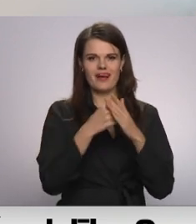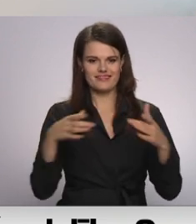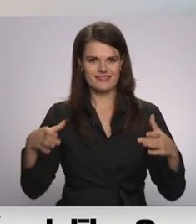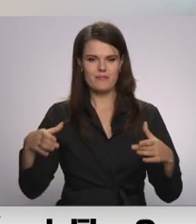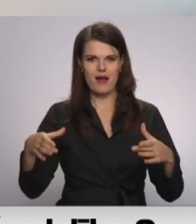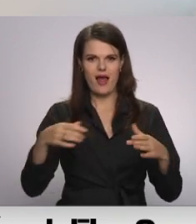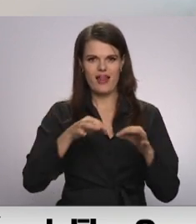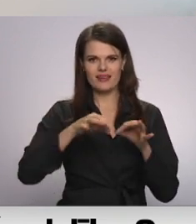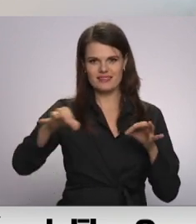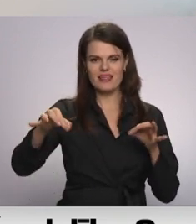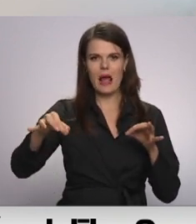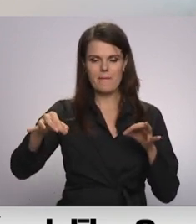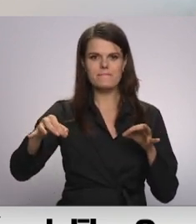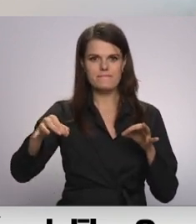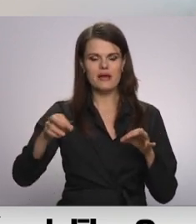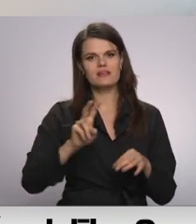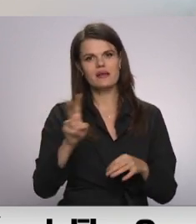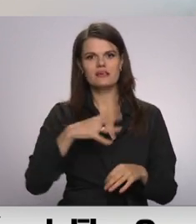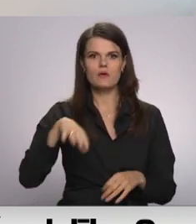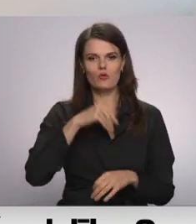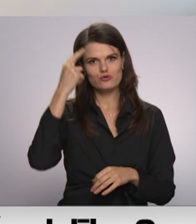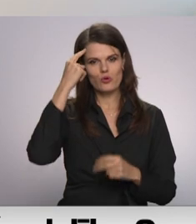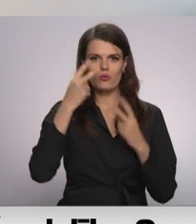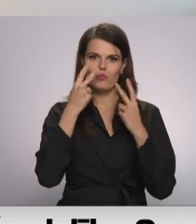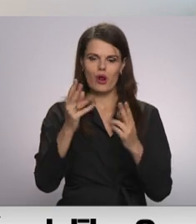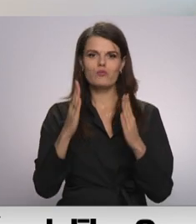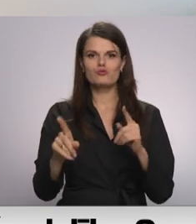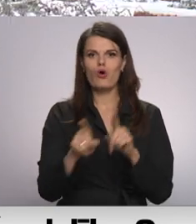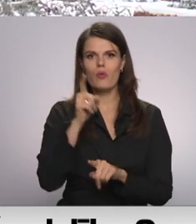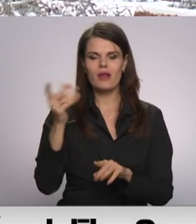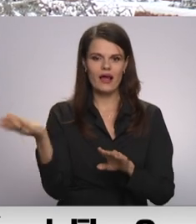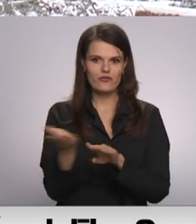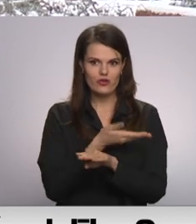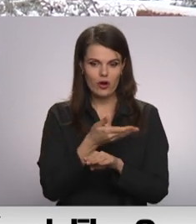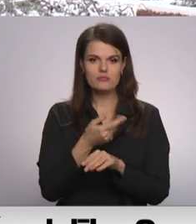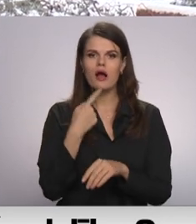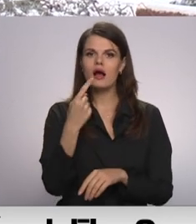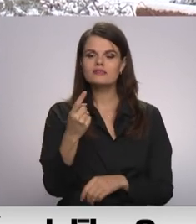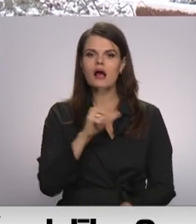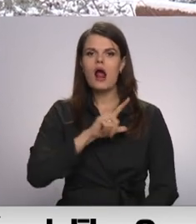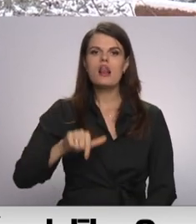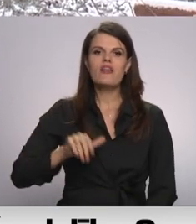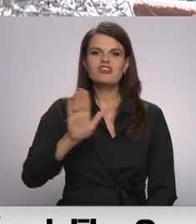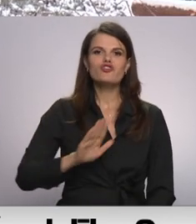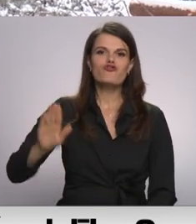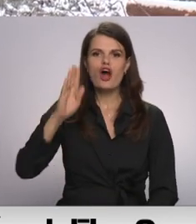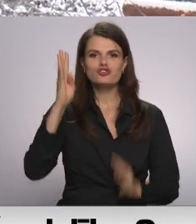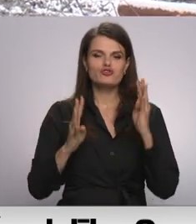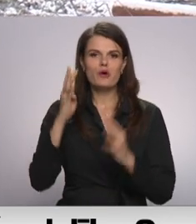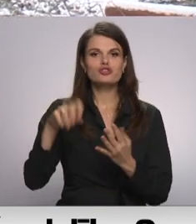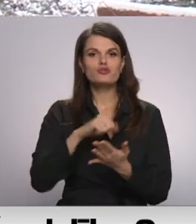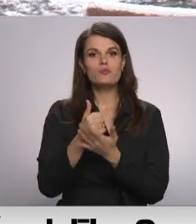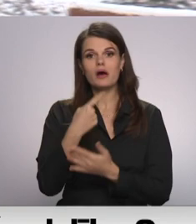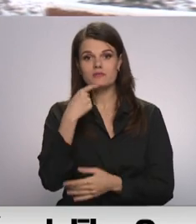to diametru, kas mūsu krādu būtu obligāti jānocēt. Kas gadro Latvijas osmēžu pārstāvis, likums